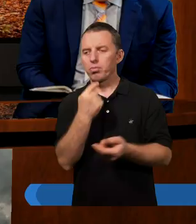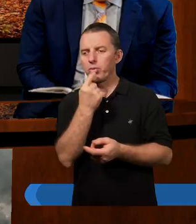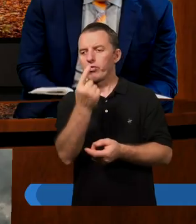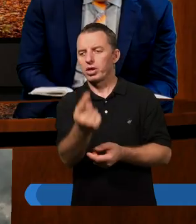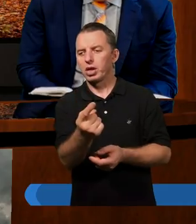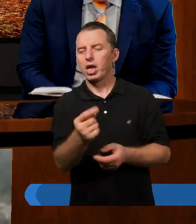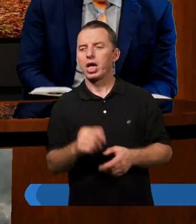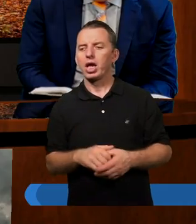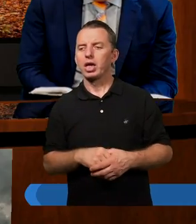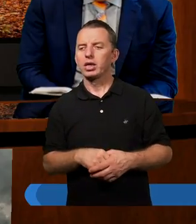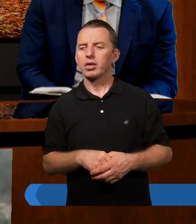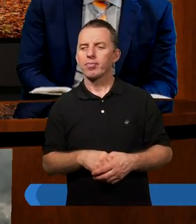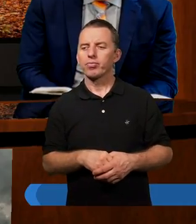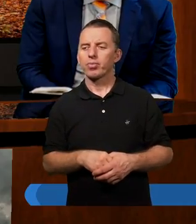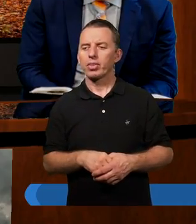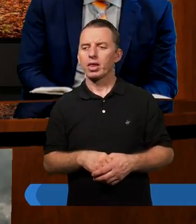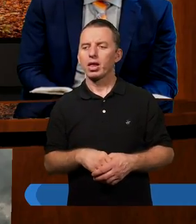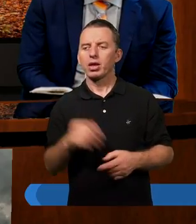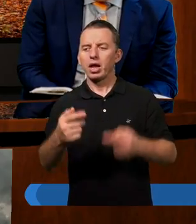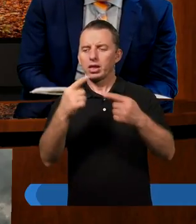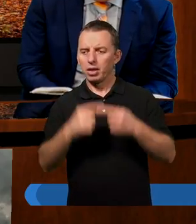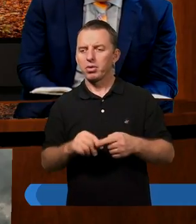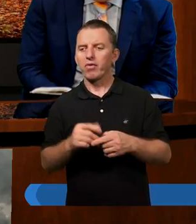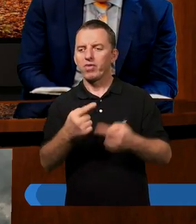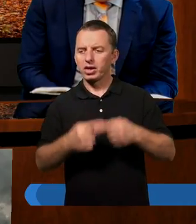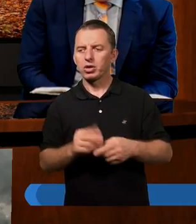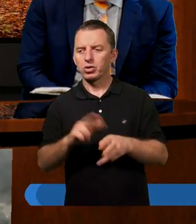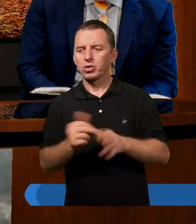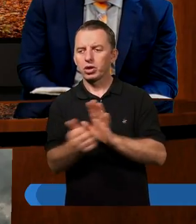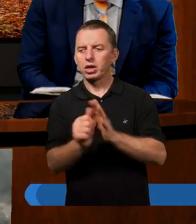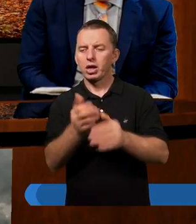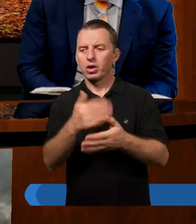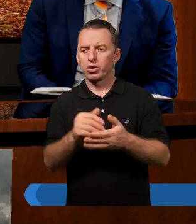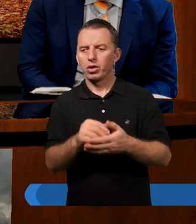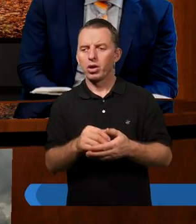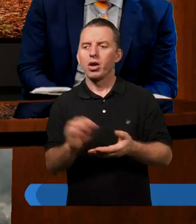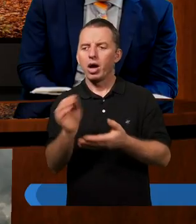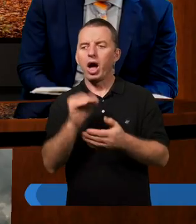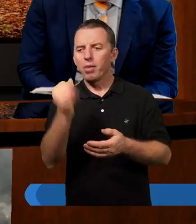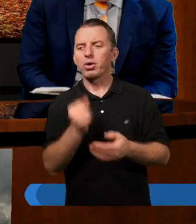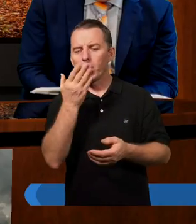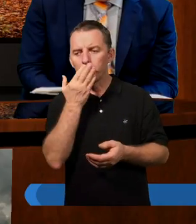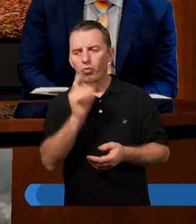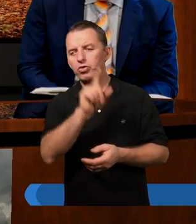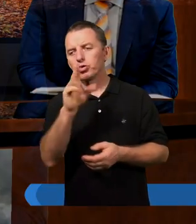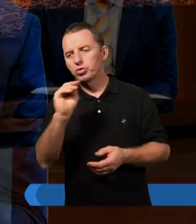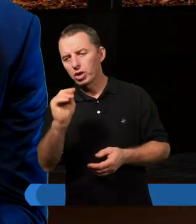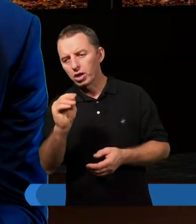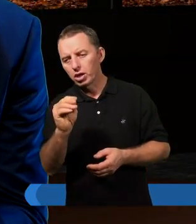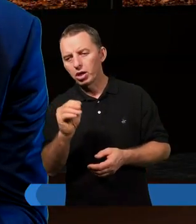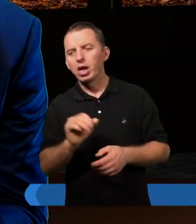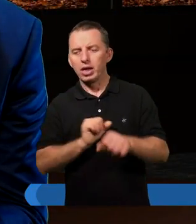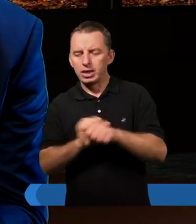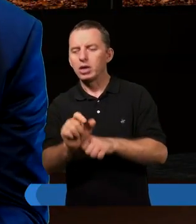Tu w 27 wersecie 15 rozdziału Paweł mówi, że jest